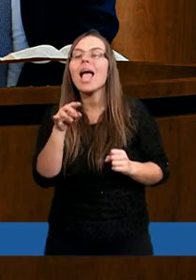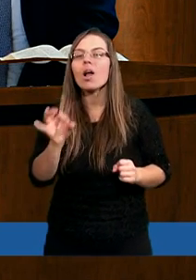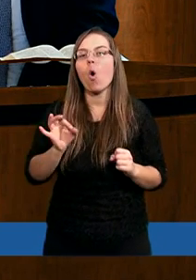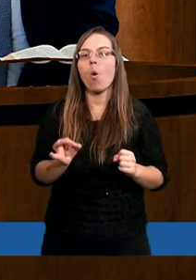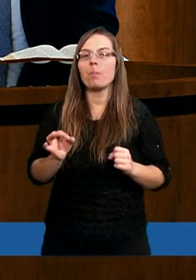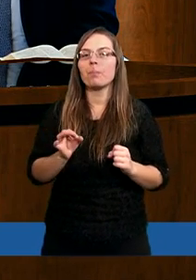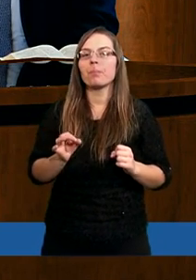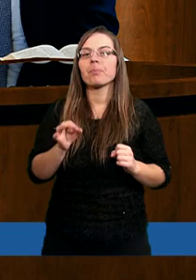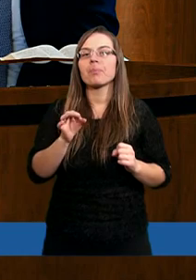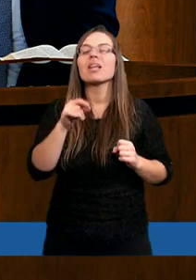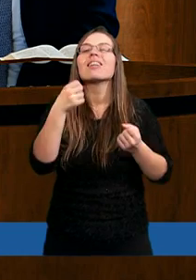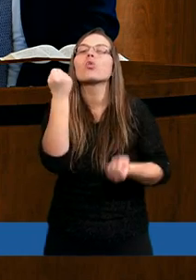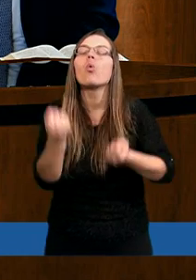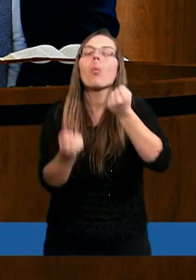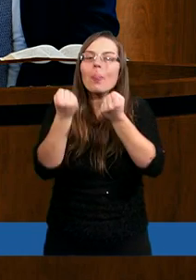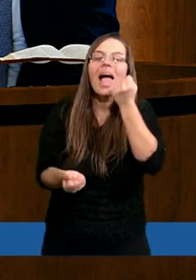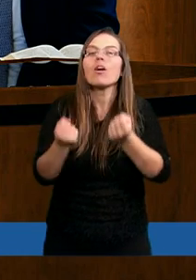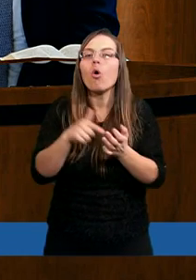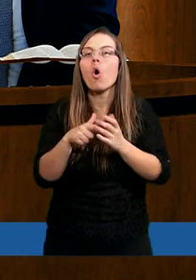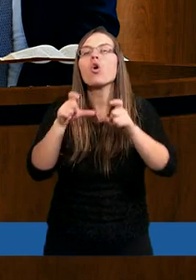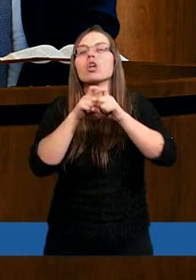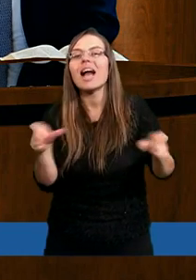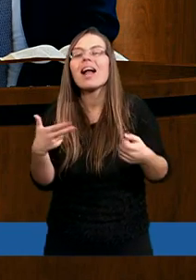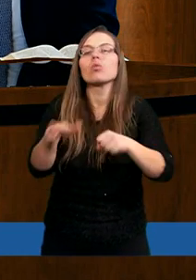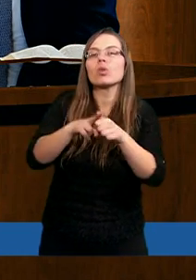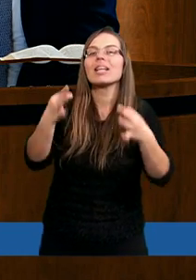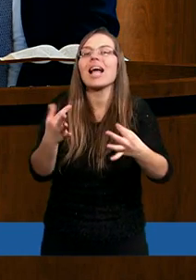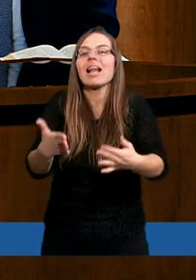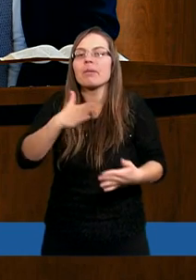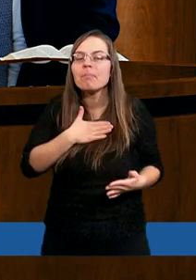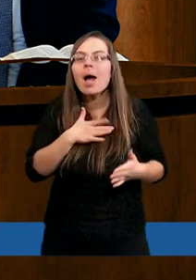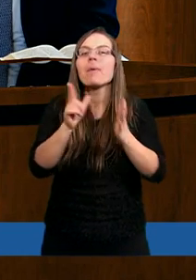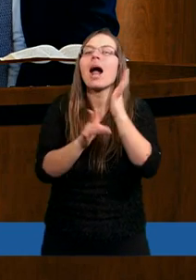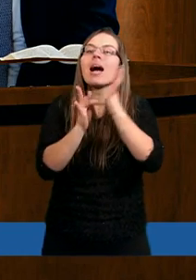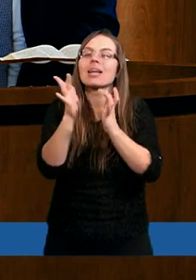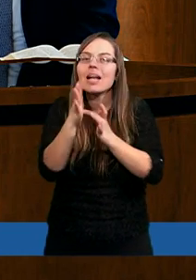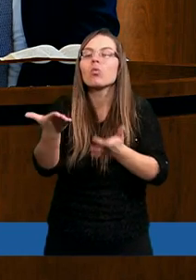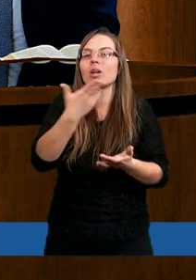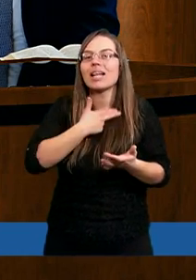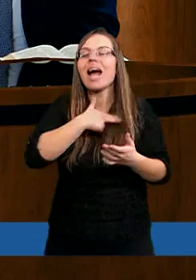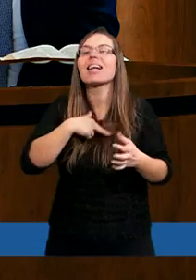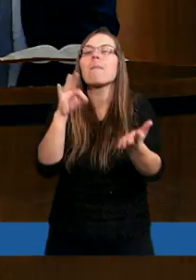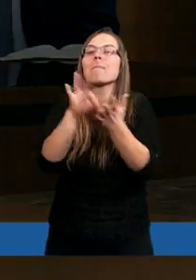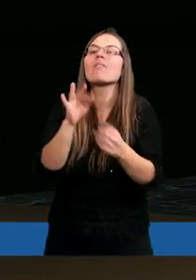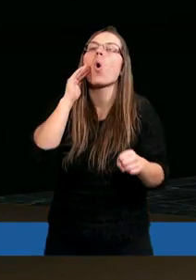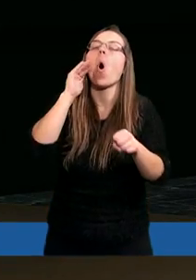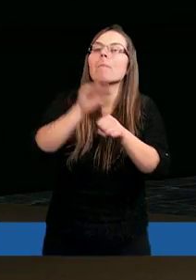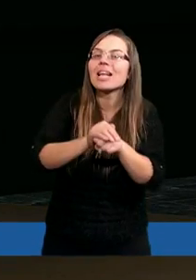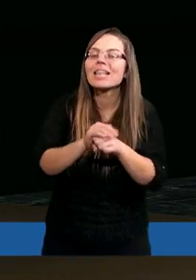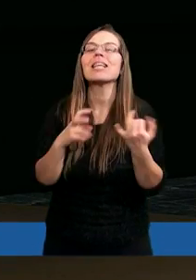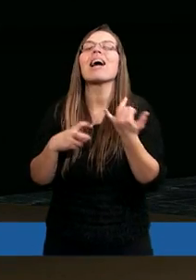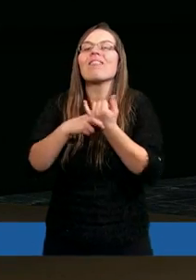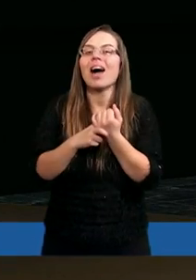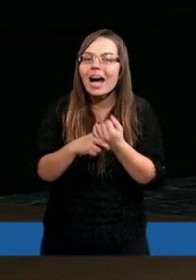Tego paskudnego czasu, który do teraz mamy, ale Pan Jezus daje nam pewną obietnicę, pewną gwarancję,